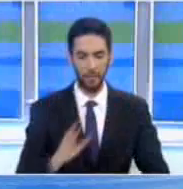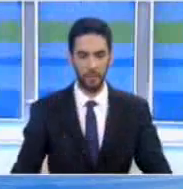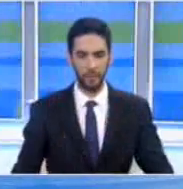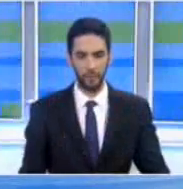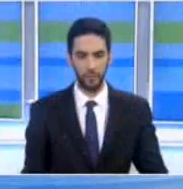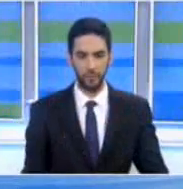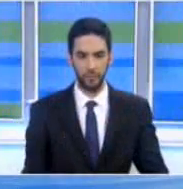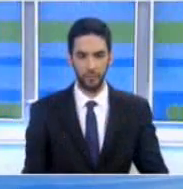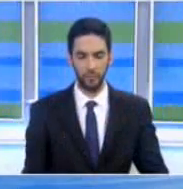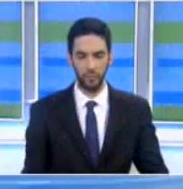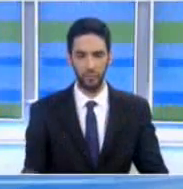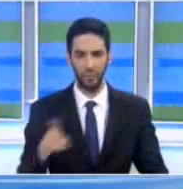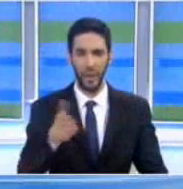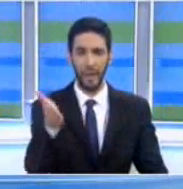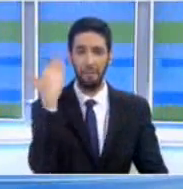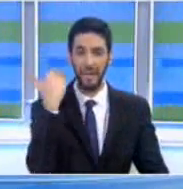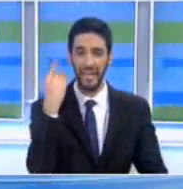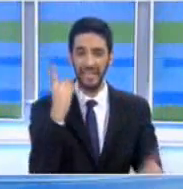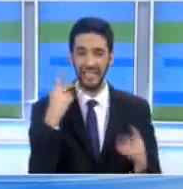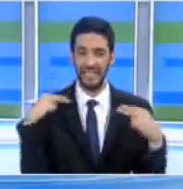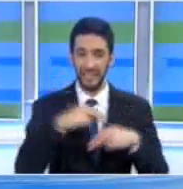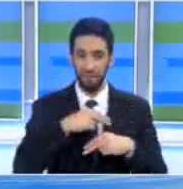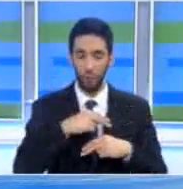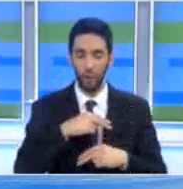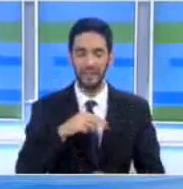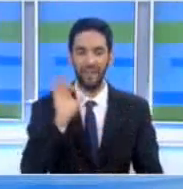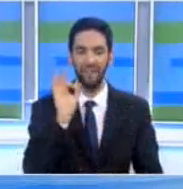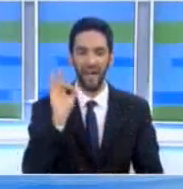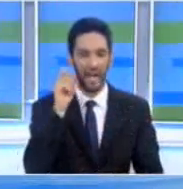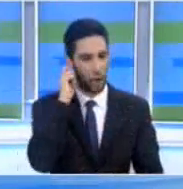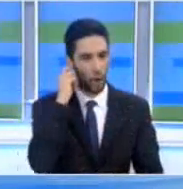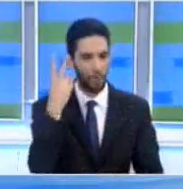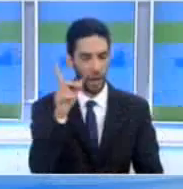Ο διορισμός του έρχεται να καλύψει το κενό από την απομάκρυνση του Μάικλ Φλίν.